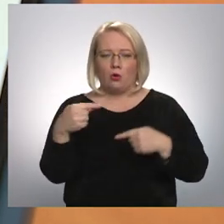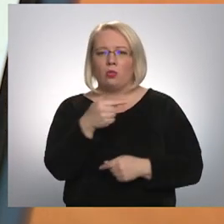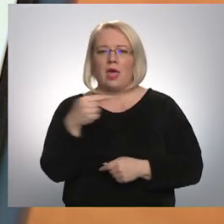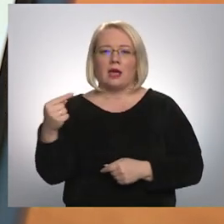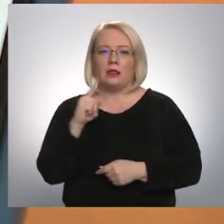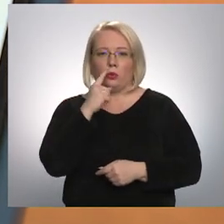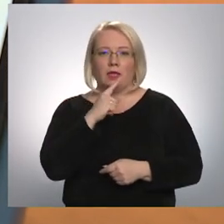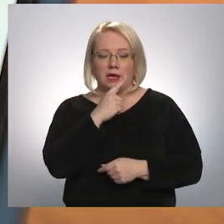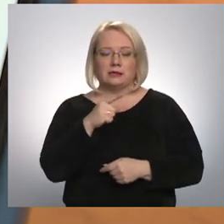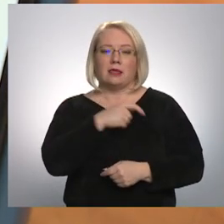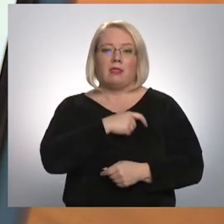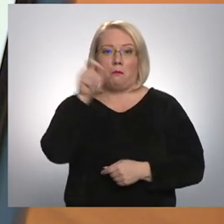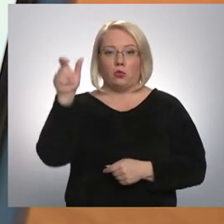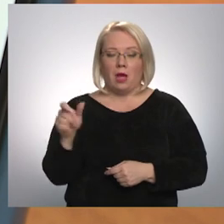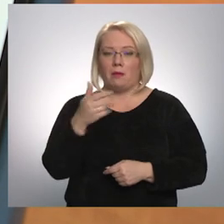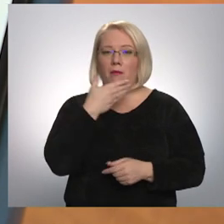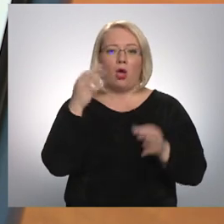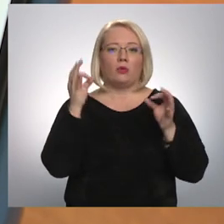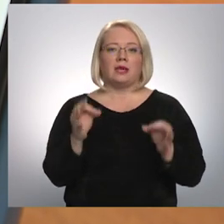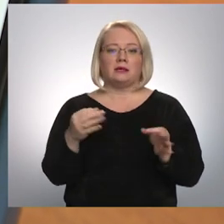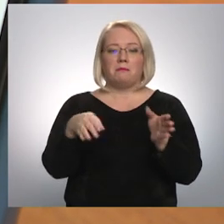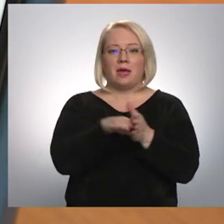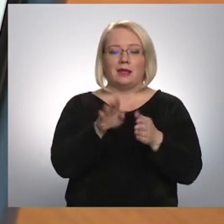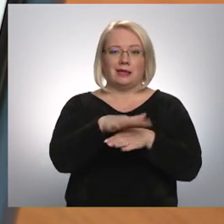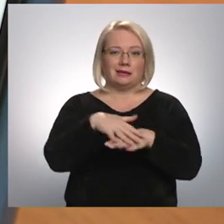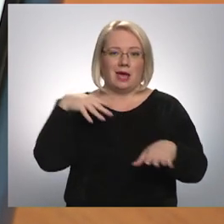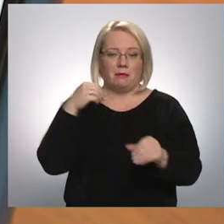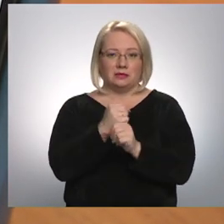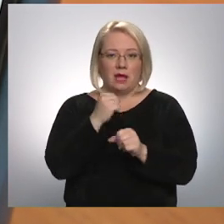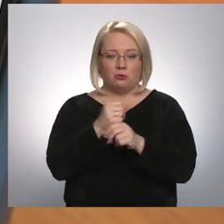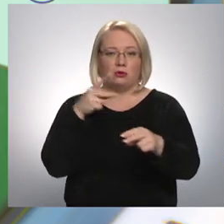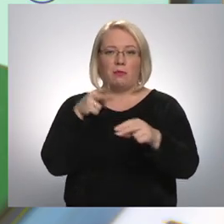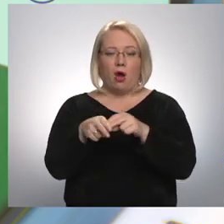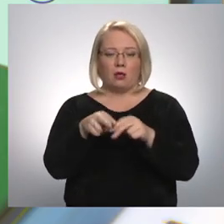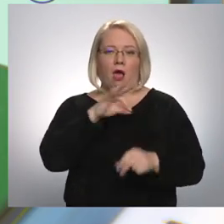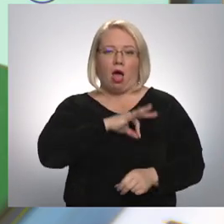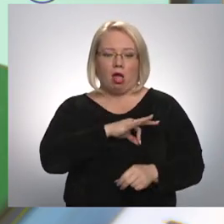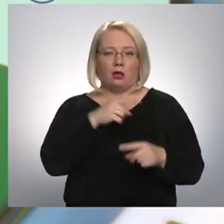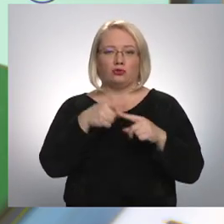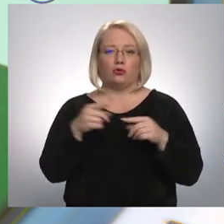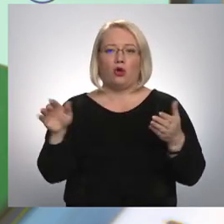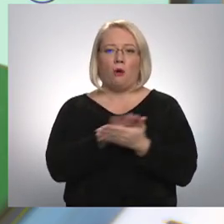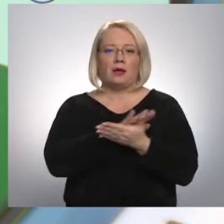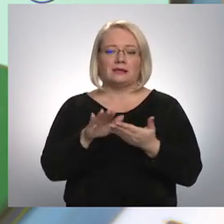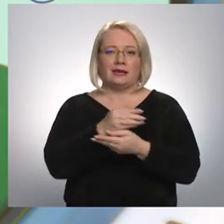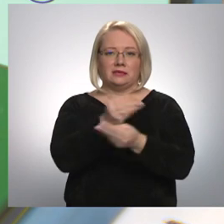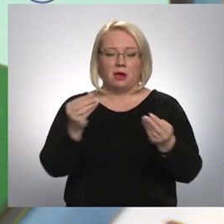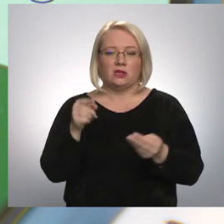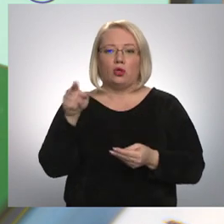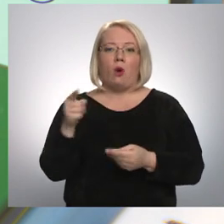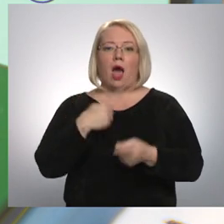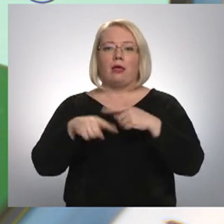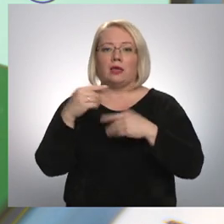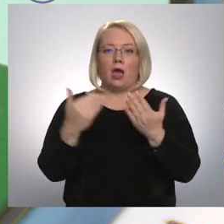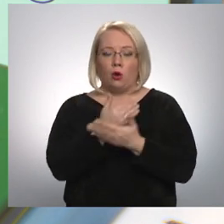Deputātam, koši nav tiesīgs piedalīties saimes darbā, tiks pārtraukta mēneša algas un kompensācijas izmaksa. Tā tiks atjaunot ar dienu, kad